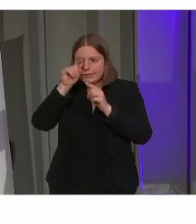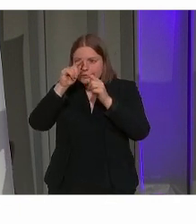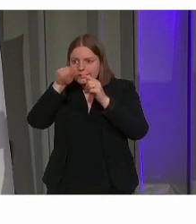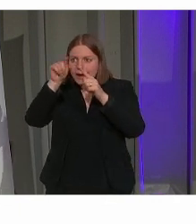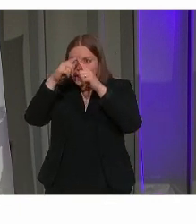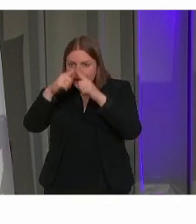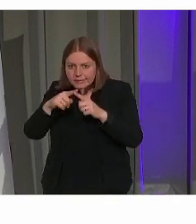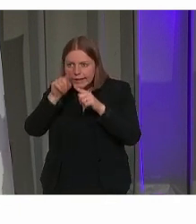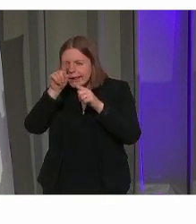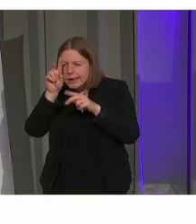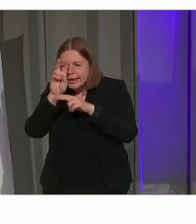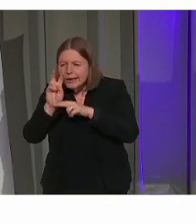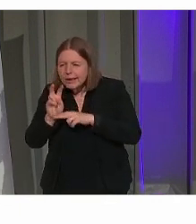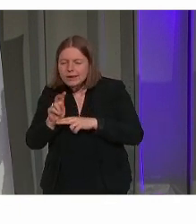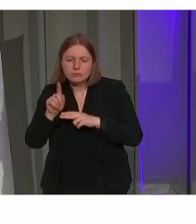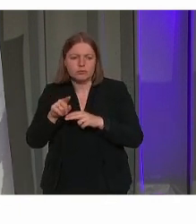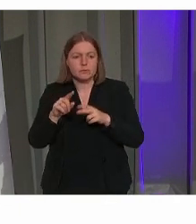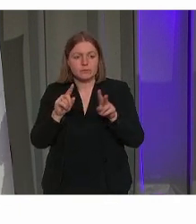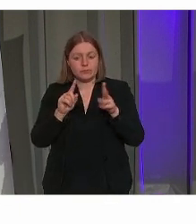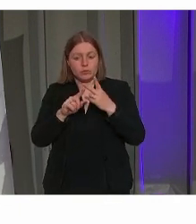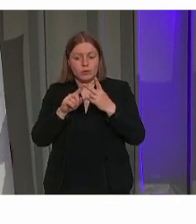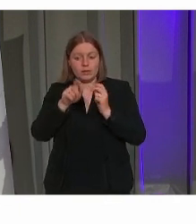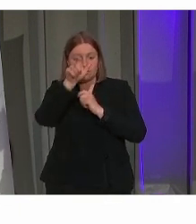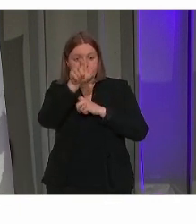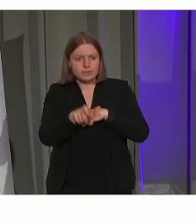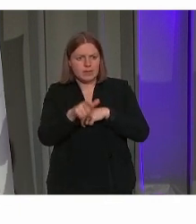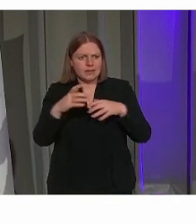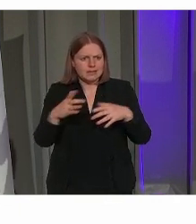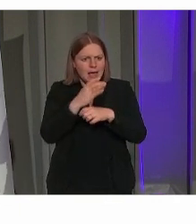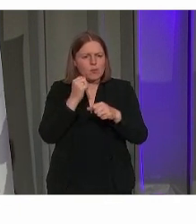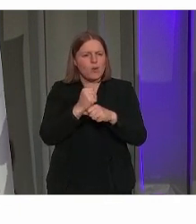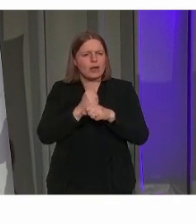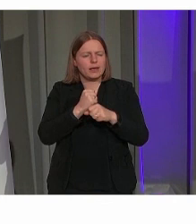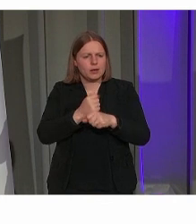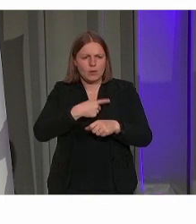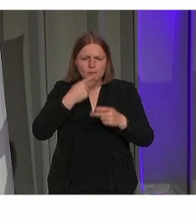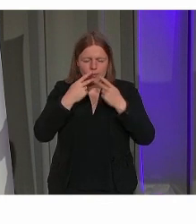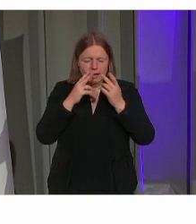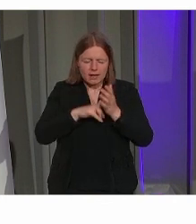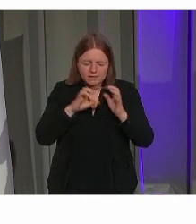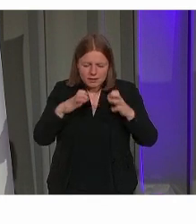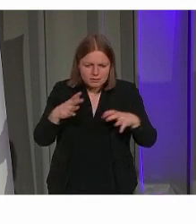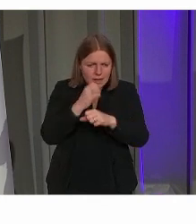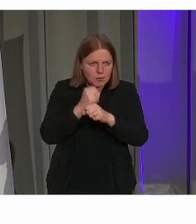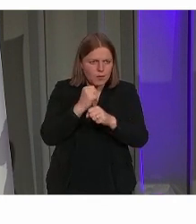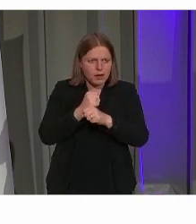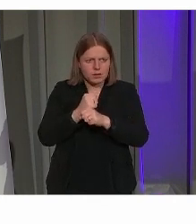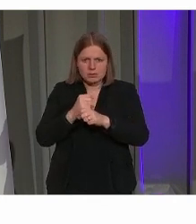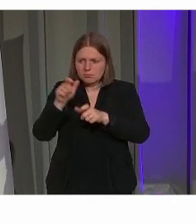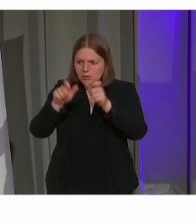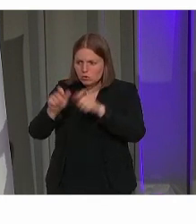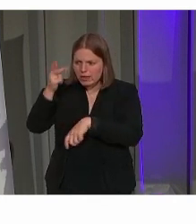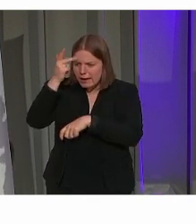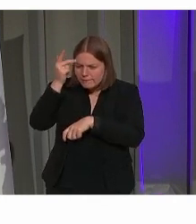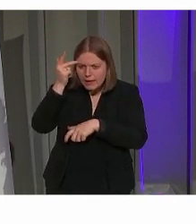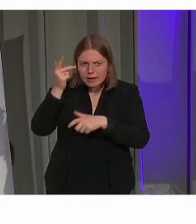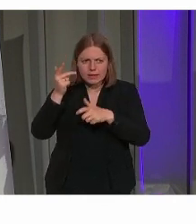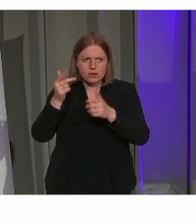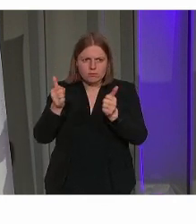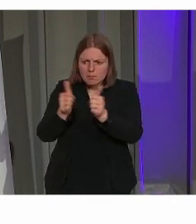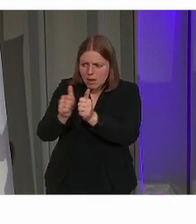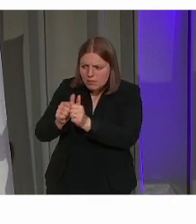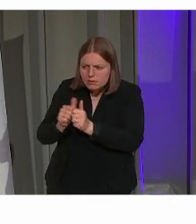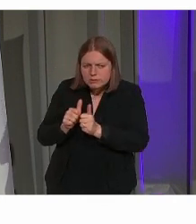andere pijler is de samenwerking. Wij zetten heel hard in op samenwerking met ervaringsdeskundigen, met partners,